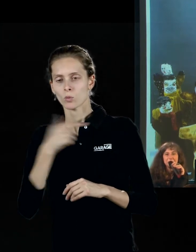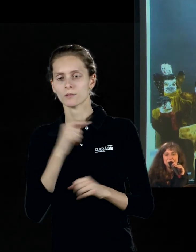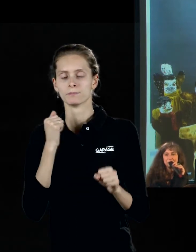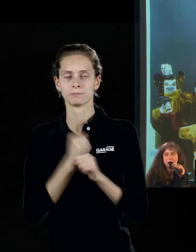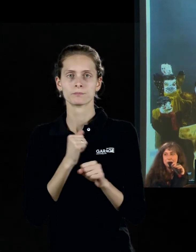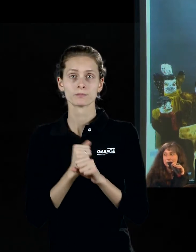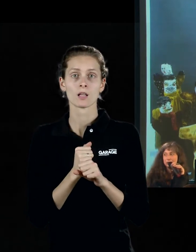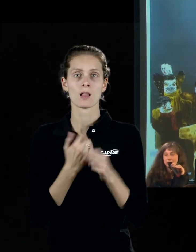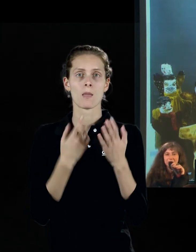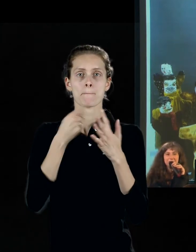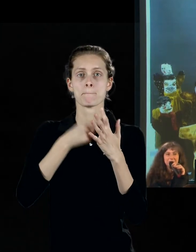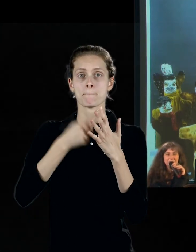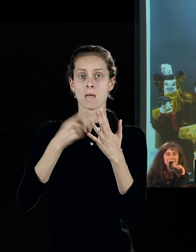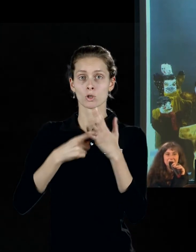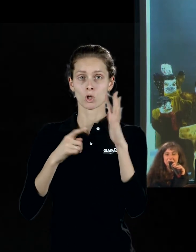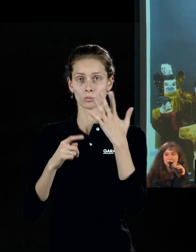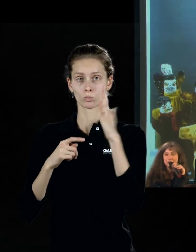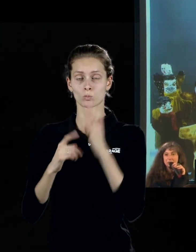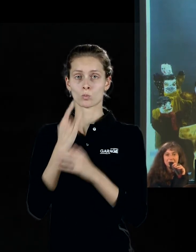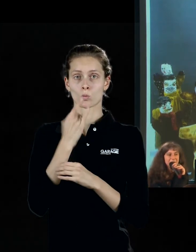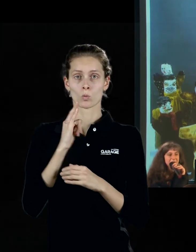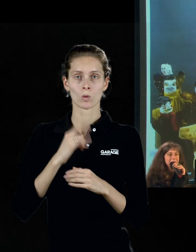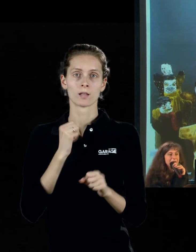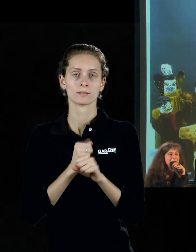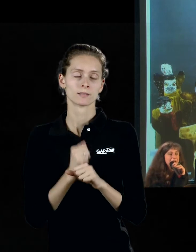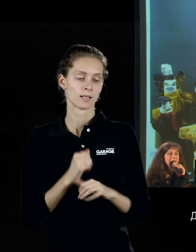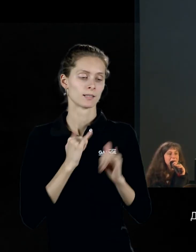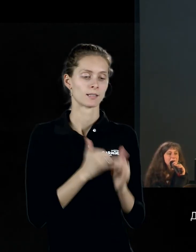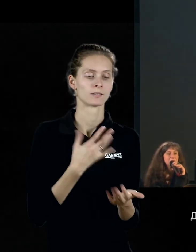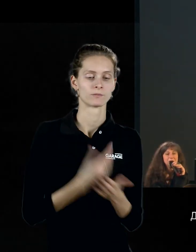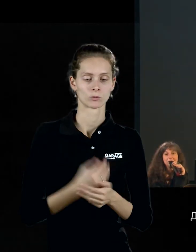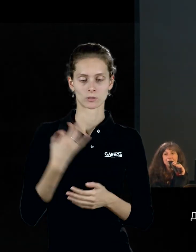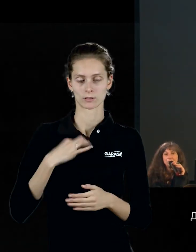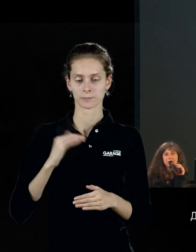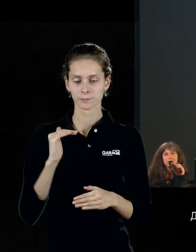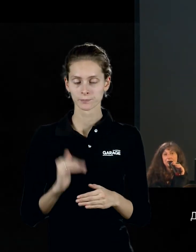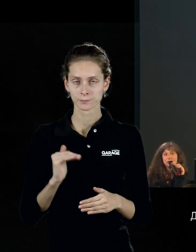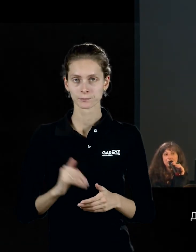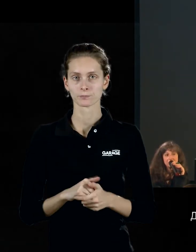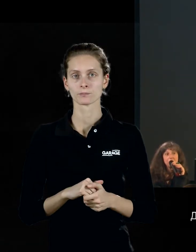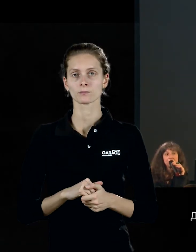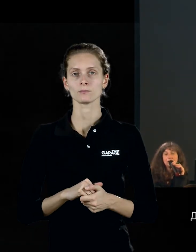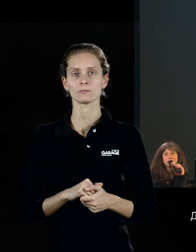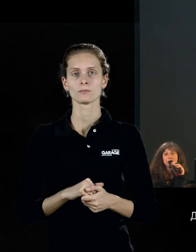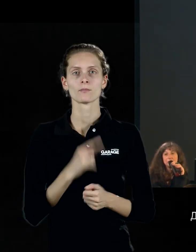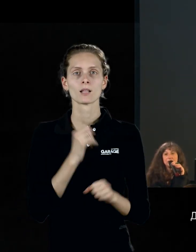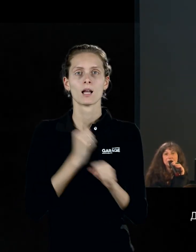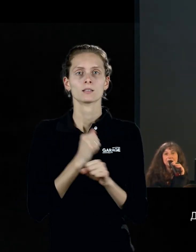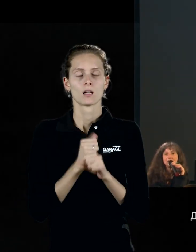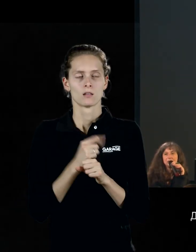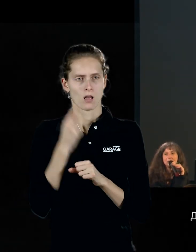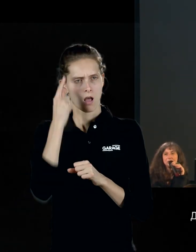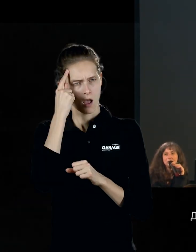таких вот перчаточных кукол, которых он делал для своего сына маленького, но делал вполне осознанно как